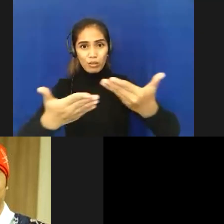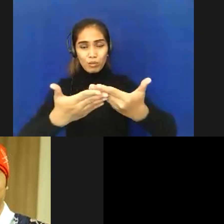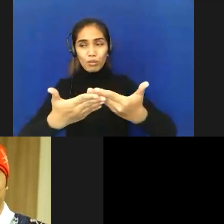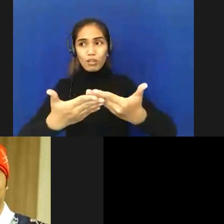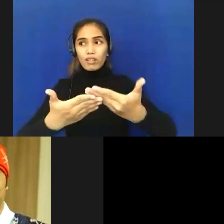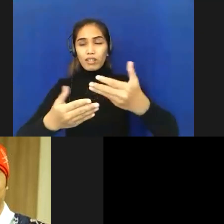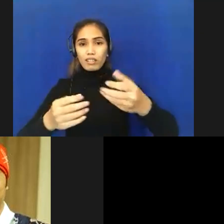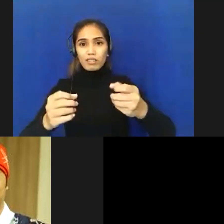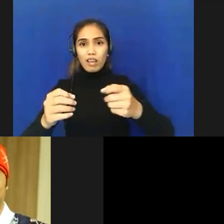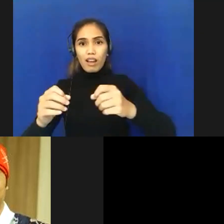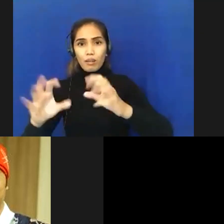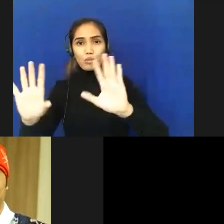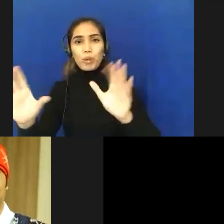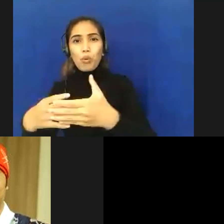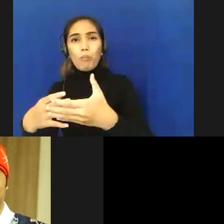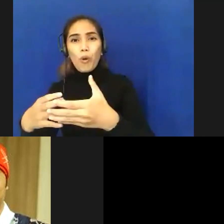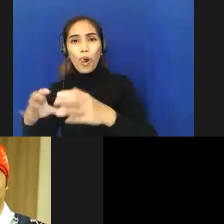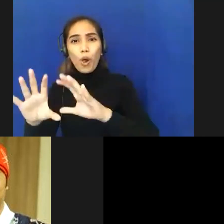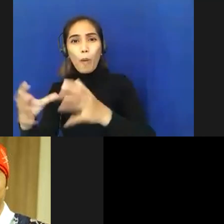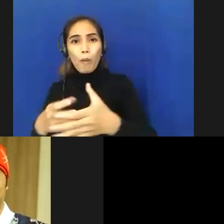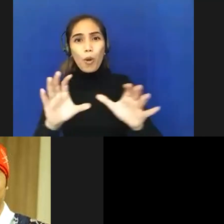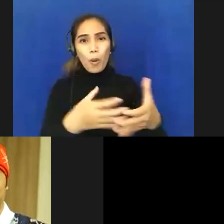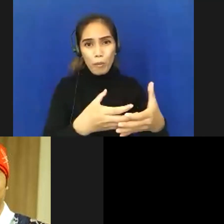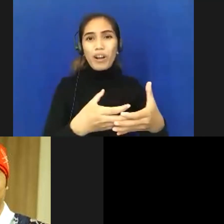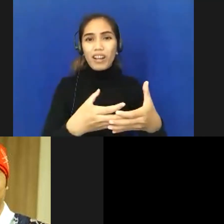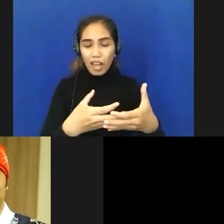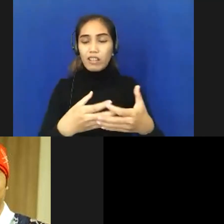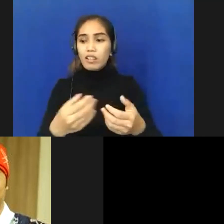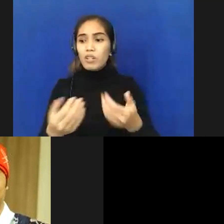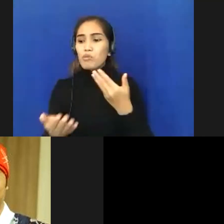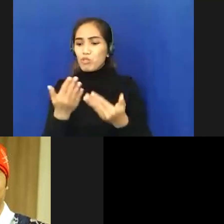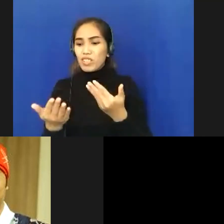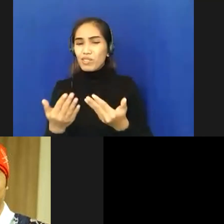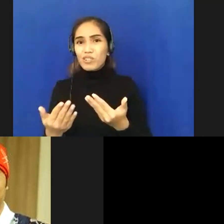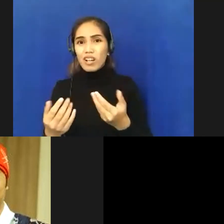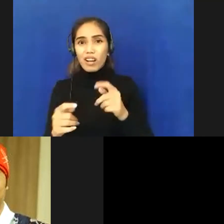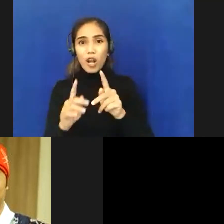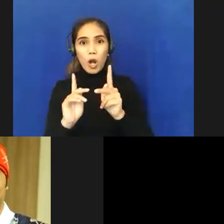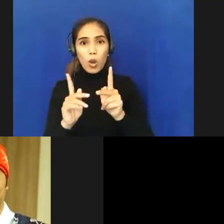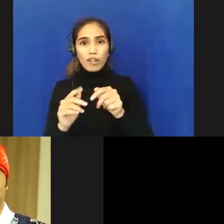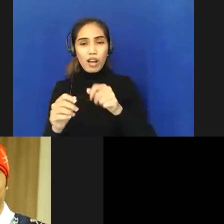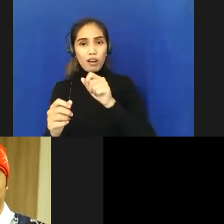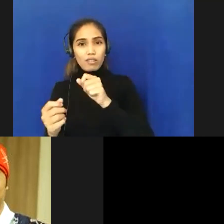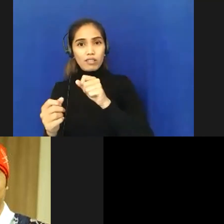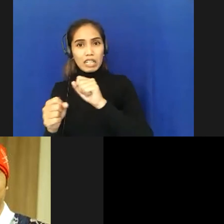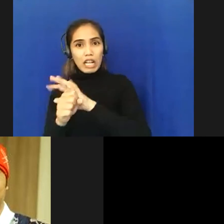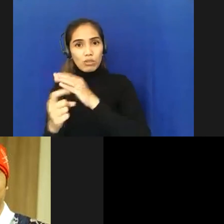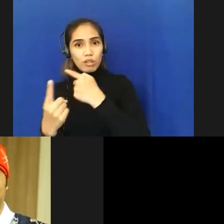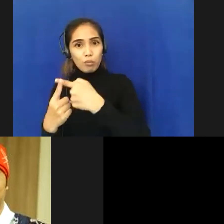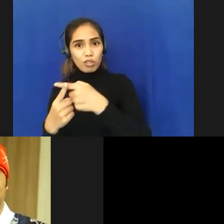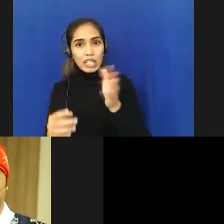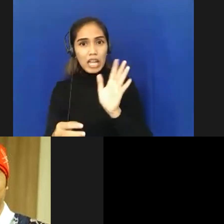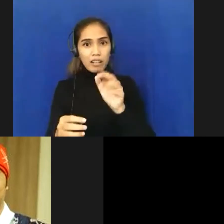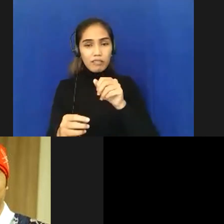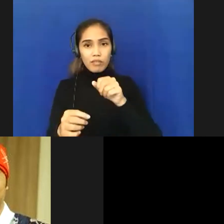kampung jadi kemungkinan besar bahwa ada kasus COVID-19 situ dan tidak dilakukan tracing dan bisa